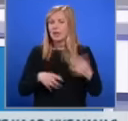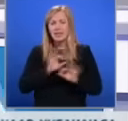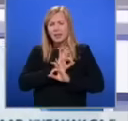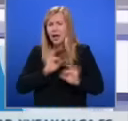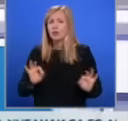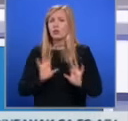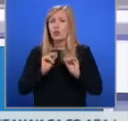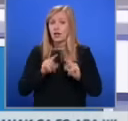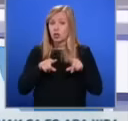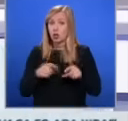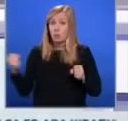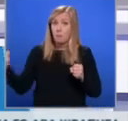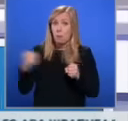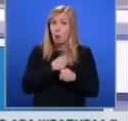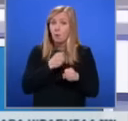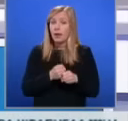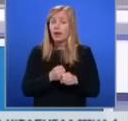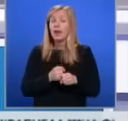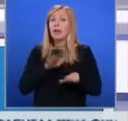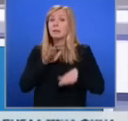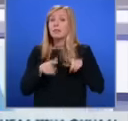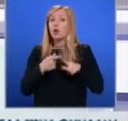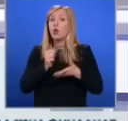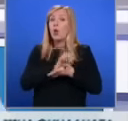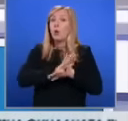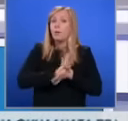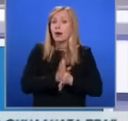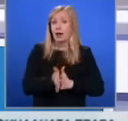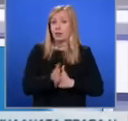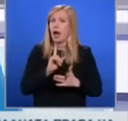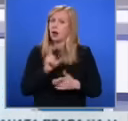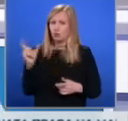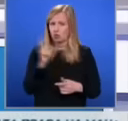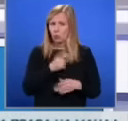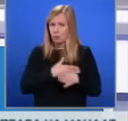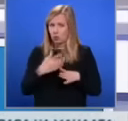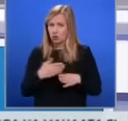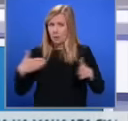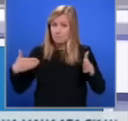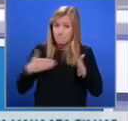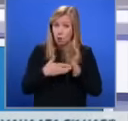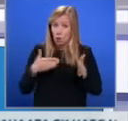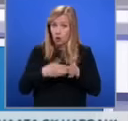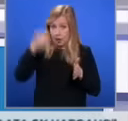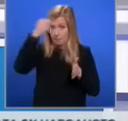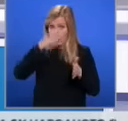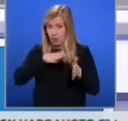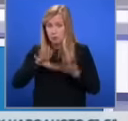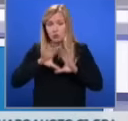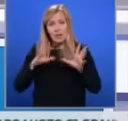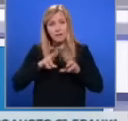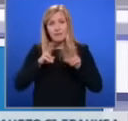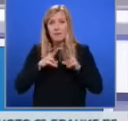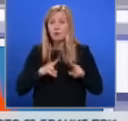Христиан Пендиков е престъпление от омраза. Според него, ако Скопие продължи да блокира българското участие под каквато идея форма,